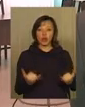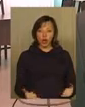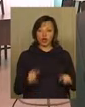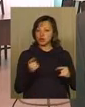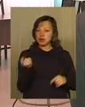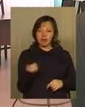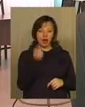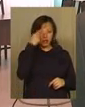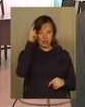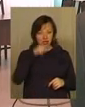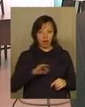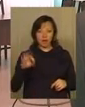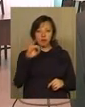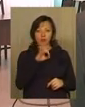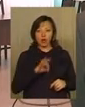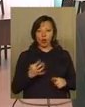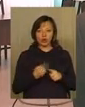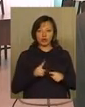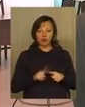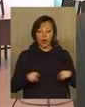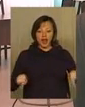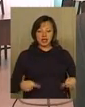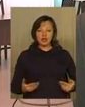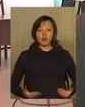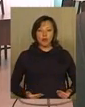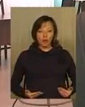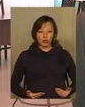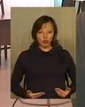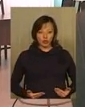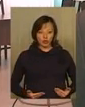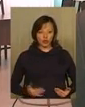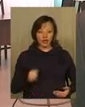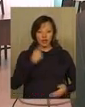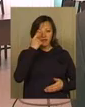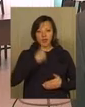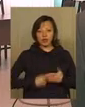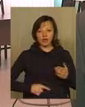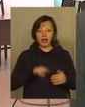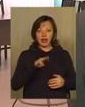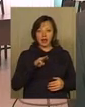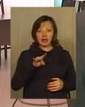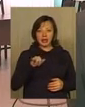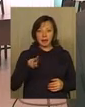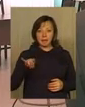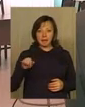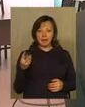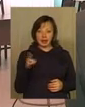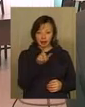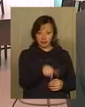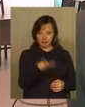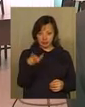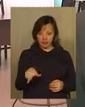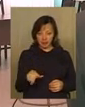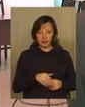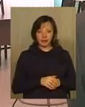дуже мало знаємо про саму організацію побуту і вірувань трипільців. Тому що ті знаки, які